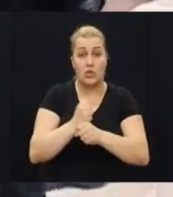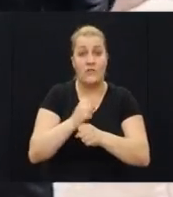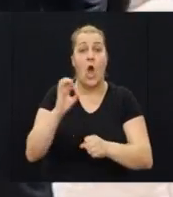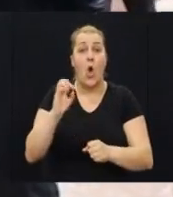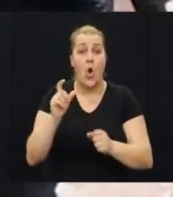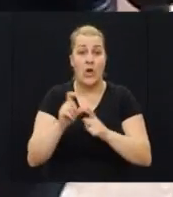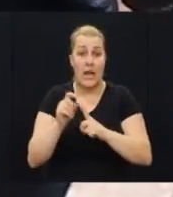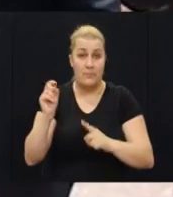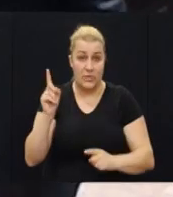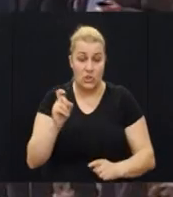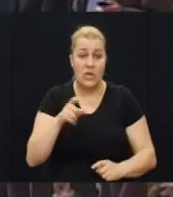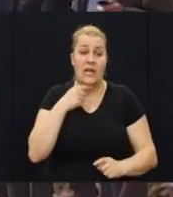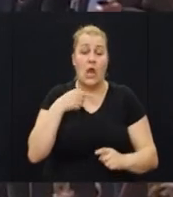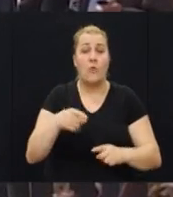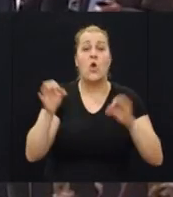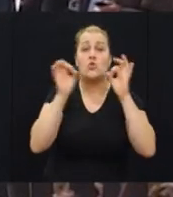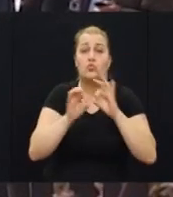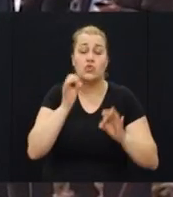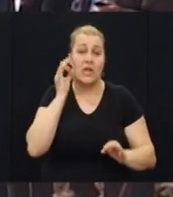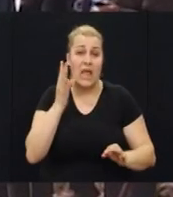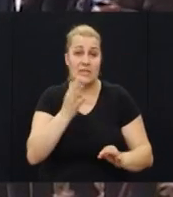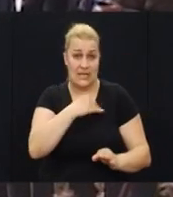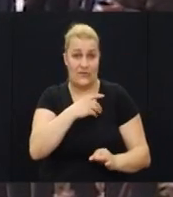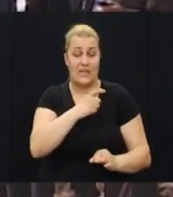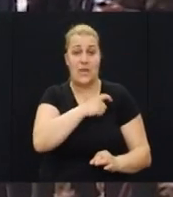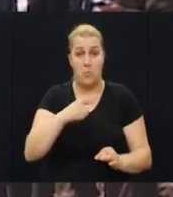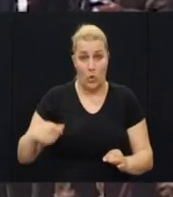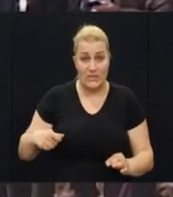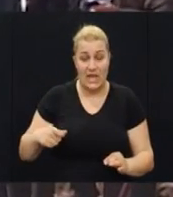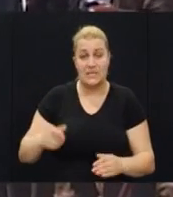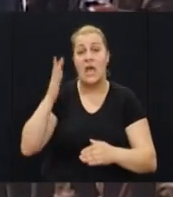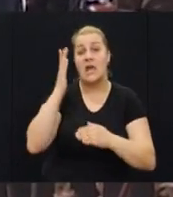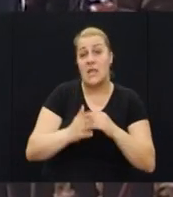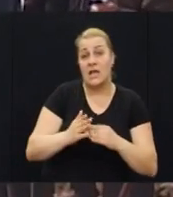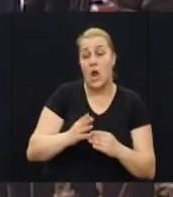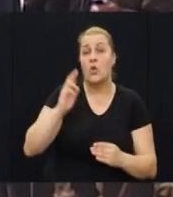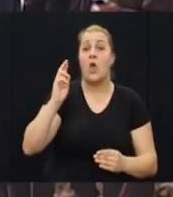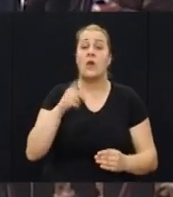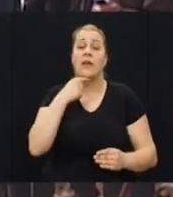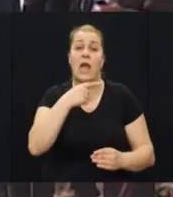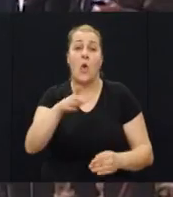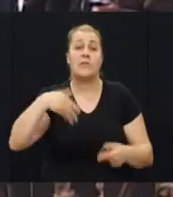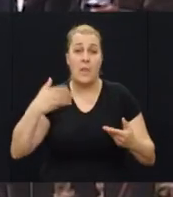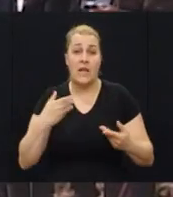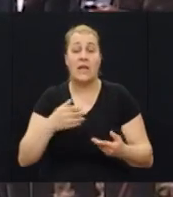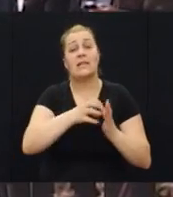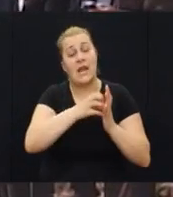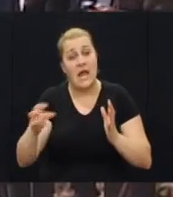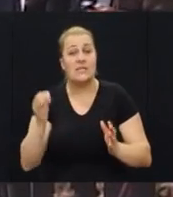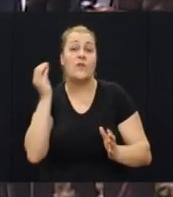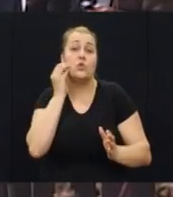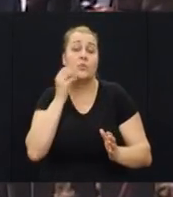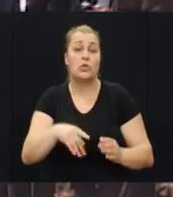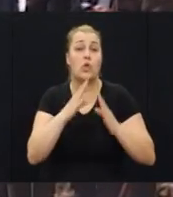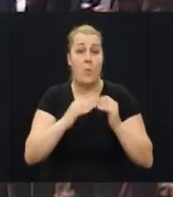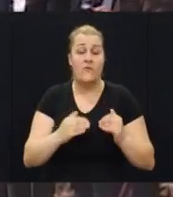kako je ovo tužan ali ponosan dan za sve hrvatske policajce, a na kraju se obratio mladima, pozavši ih da nastave ljubiti domovinu, kako je to i radio